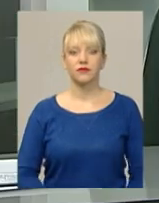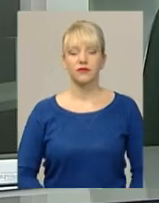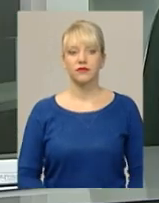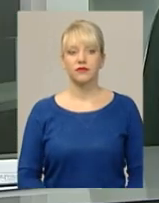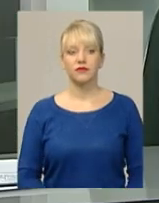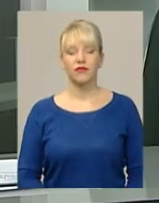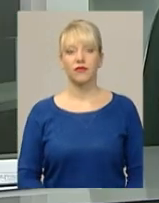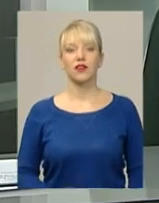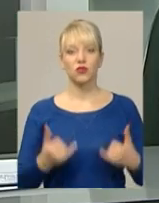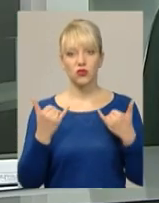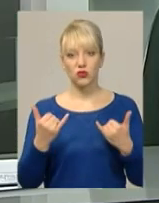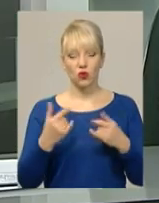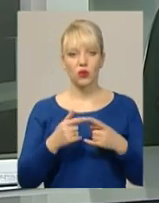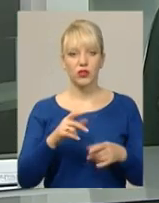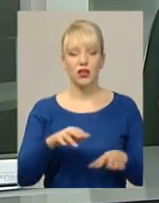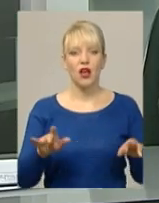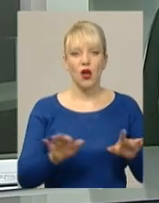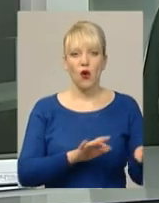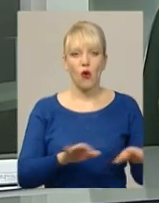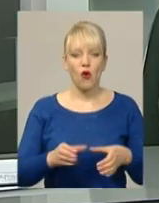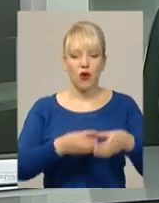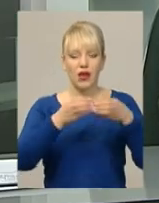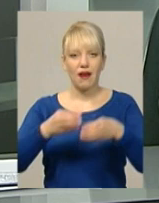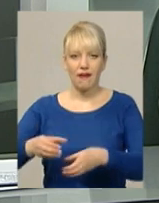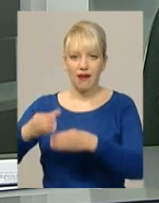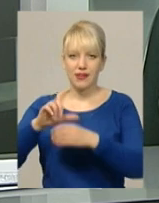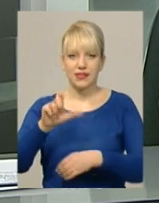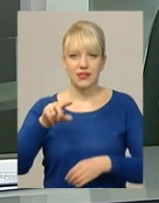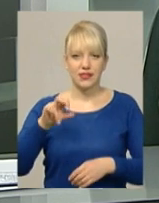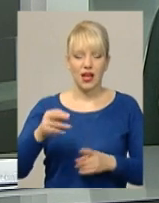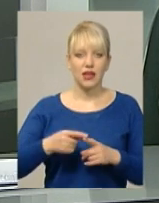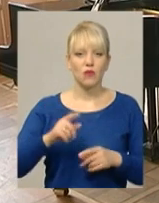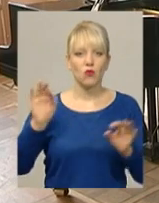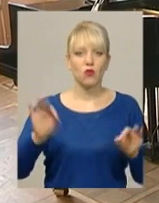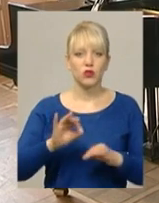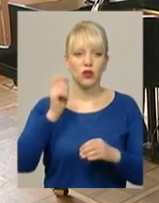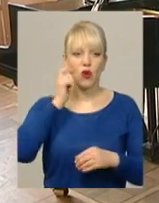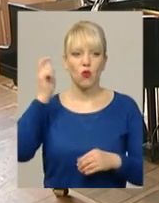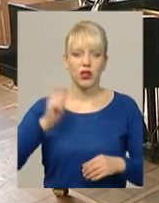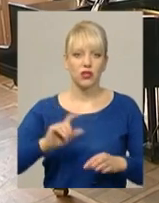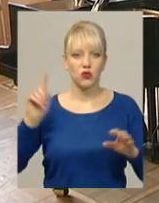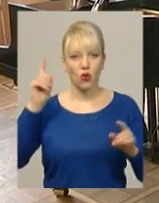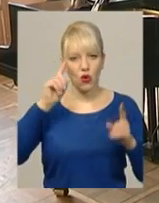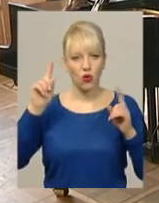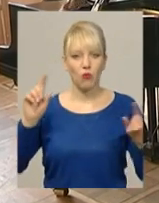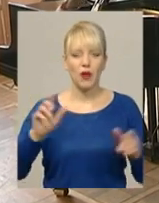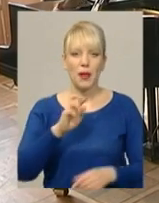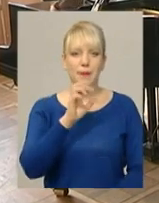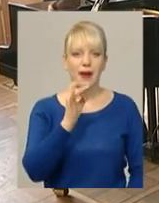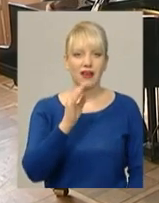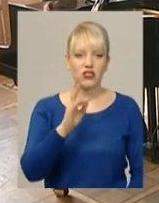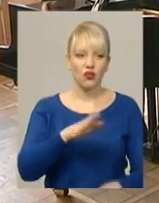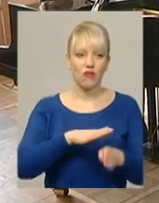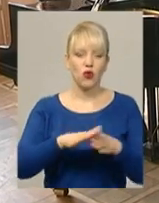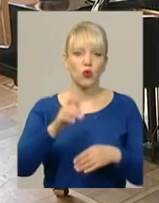Сьогодні в органній залі Хмельницької філармонії музику українського композитора Василя Барвінського виконає українська